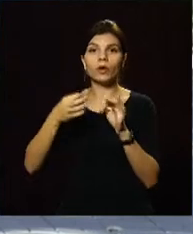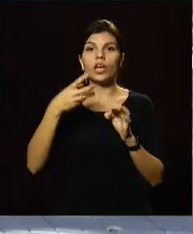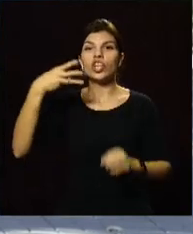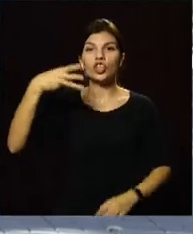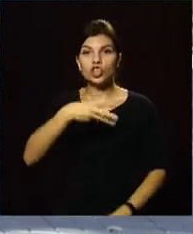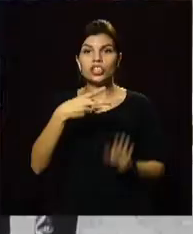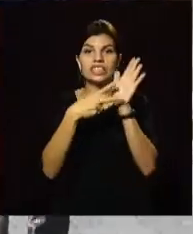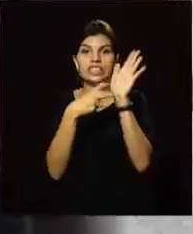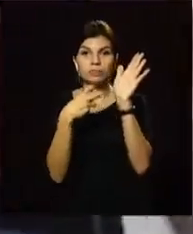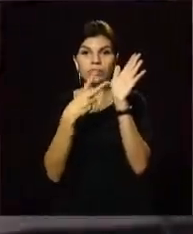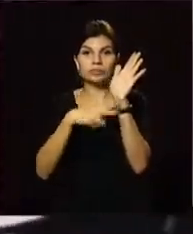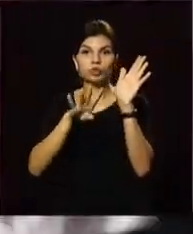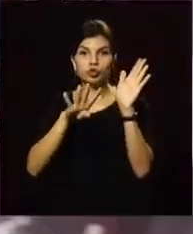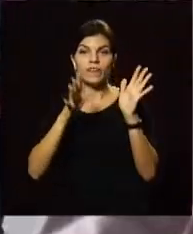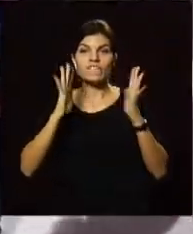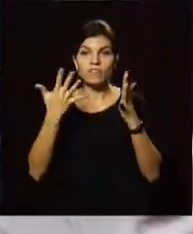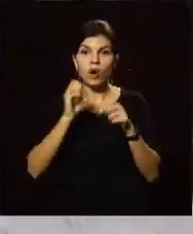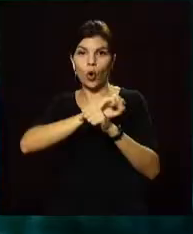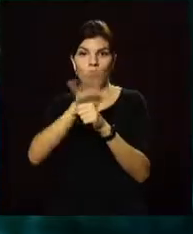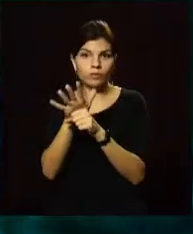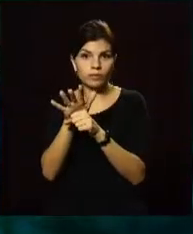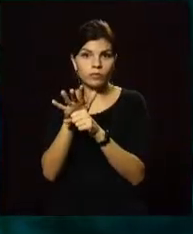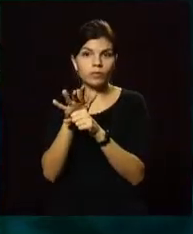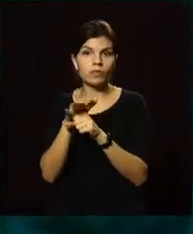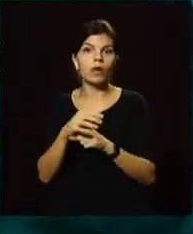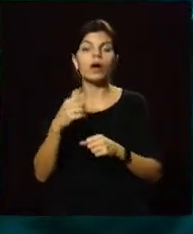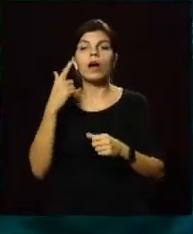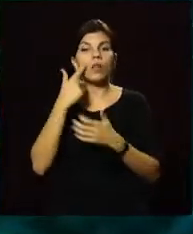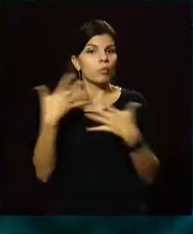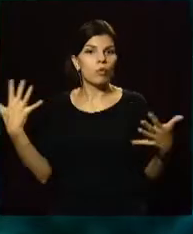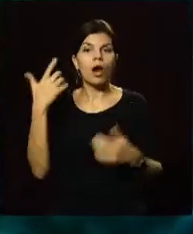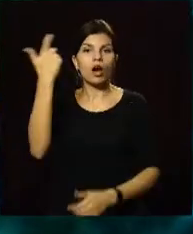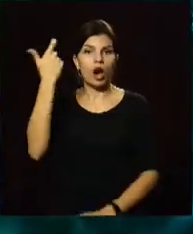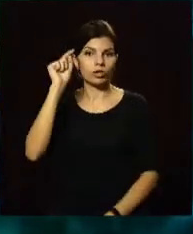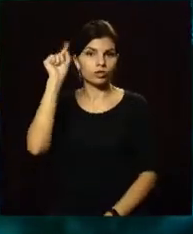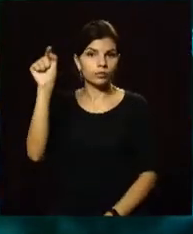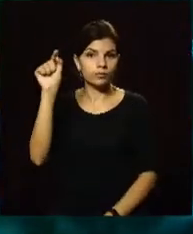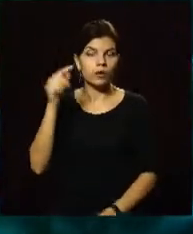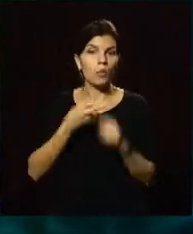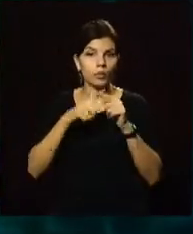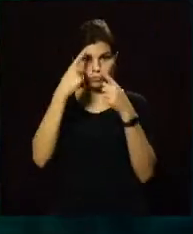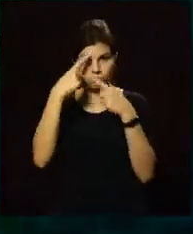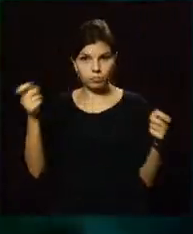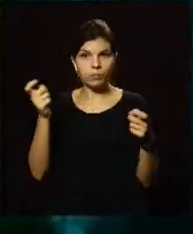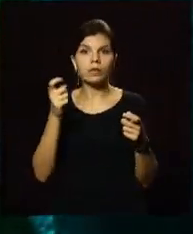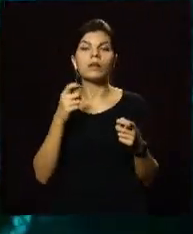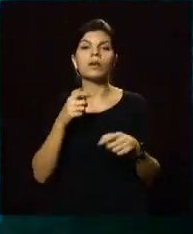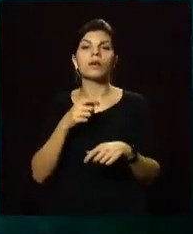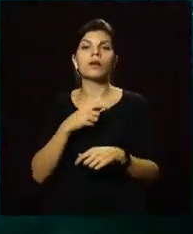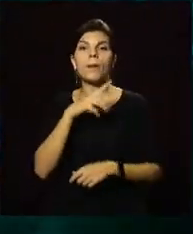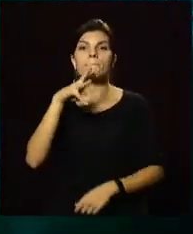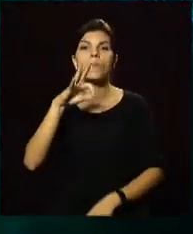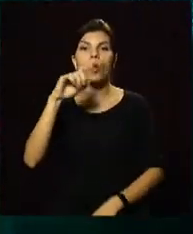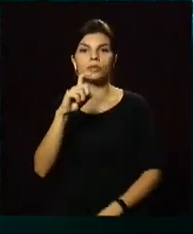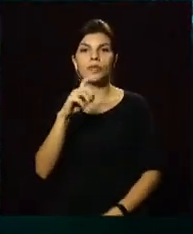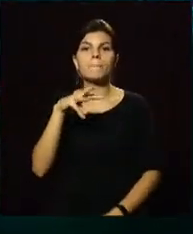3774 випадки ковід-19. Найбільше хворих – на Харківщині. Про це повідомив на брифінгу очільник МОЗ